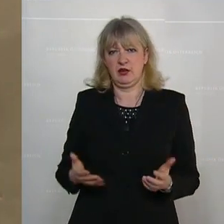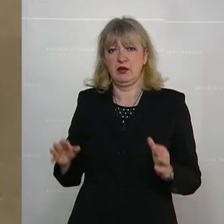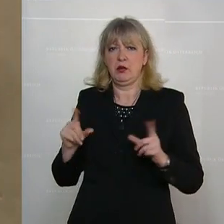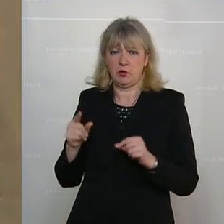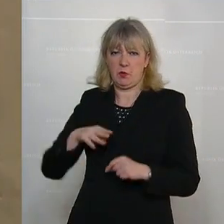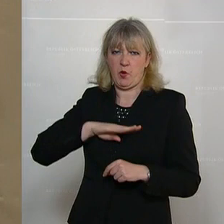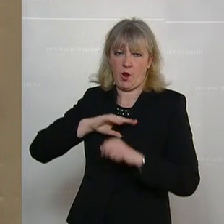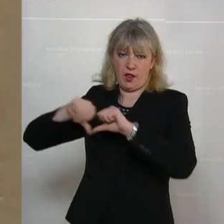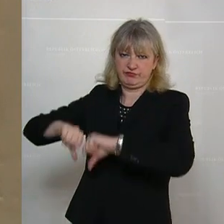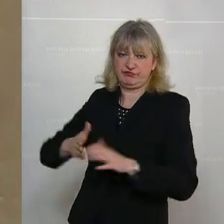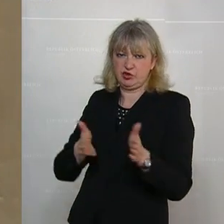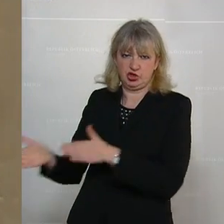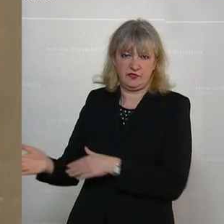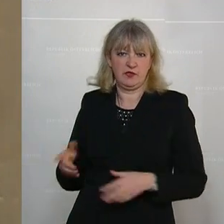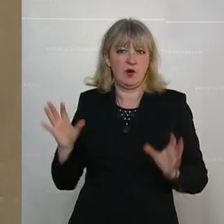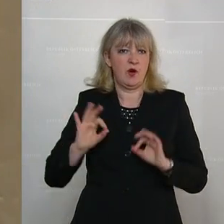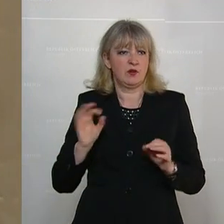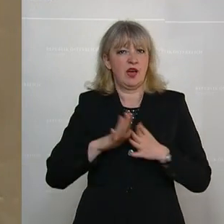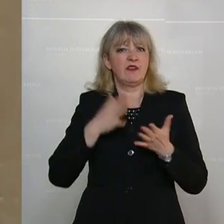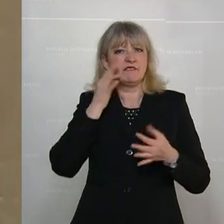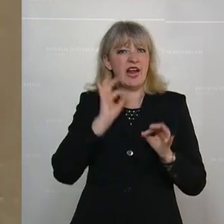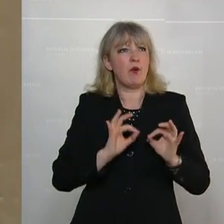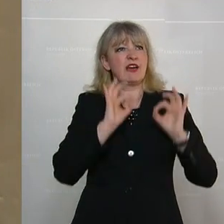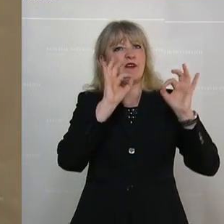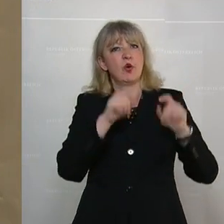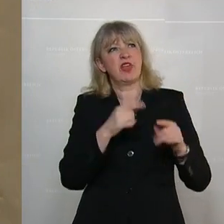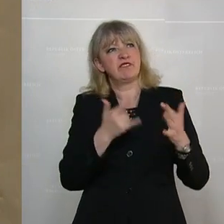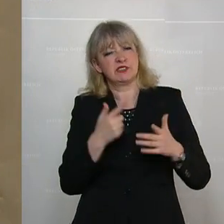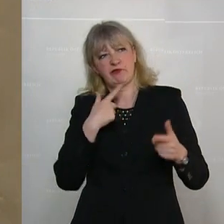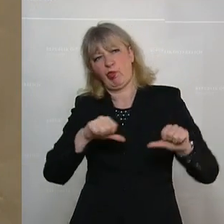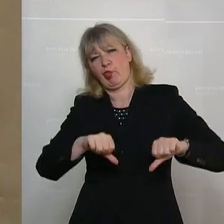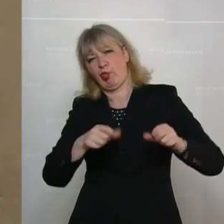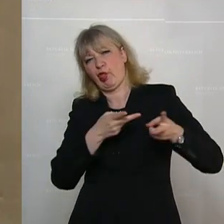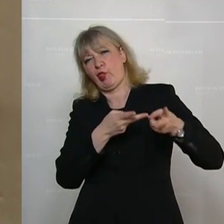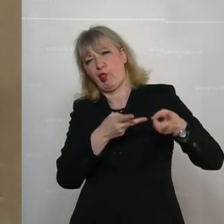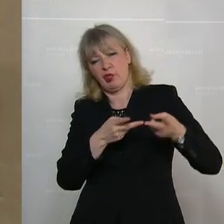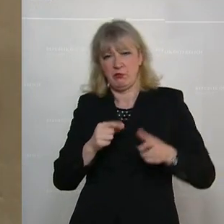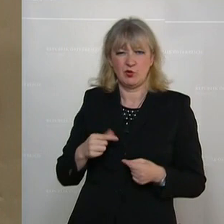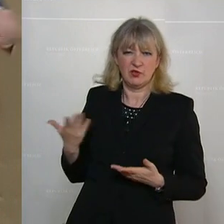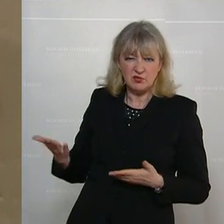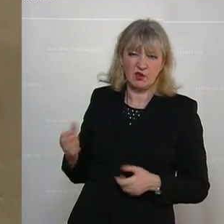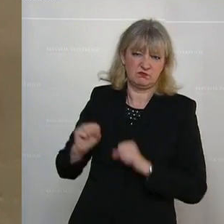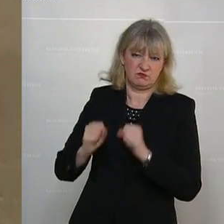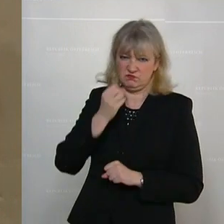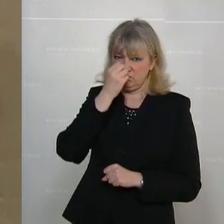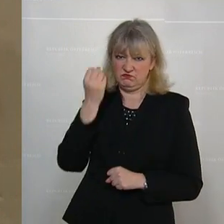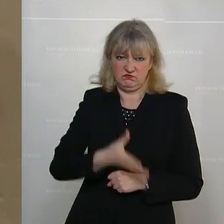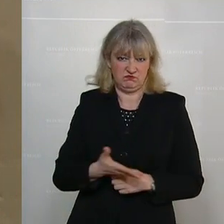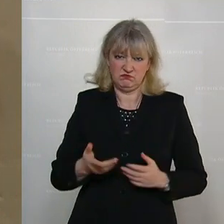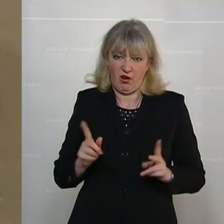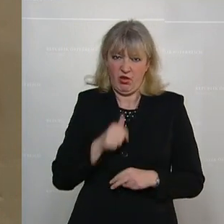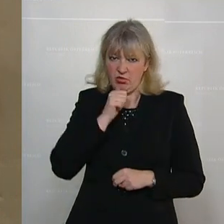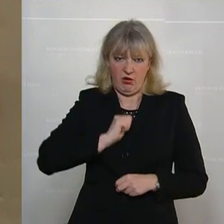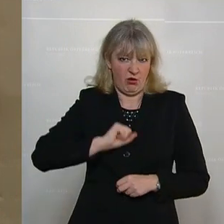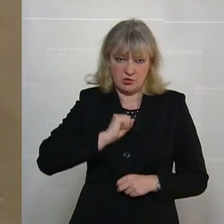Konkursantrag, wenn ich mich abfällig über die Frauenquote unterhalte. Das ist ein moralischer Konkursantrag, und es ist nicht mehr auszuhalten.